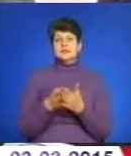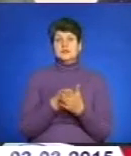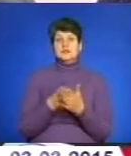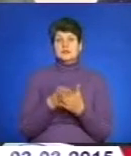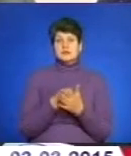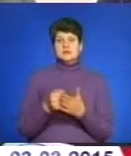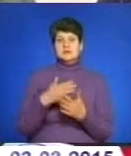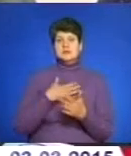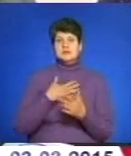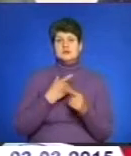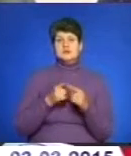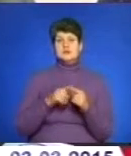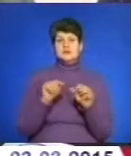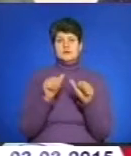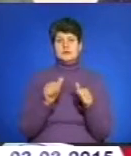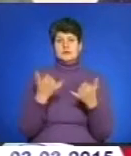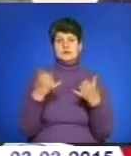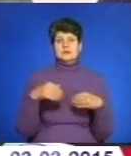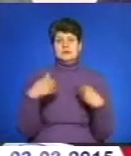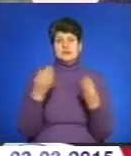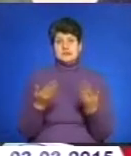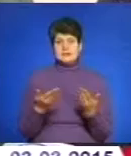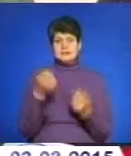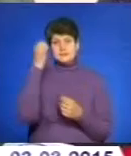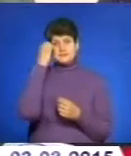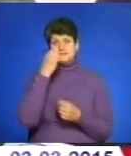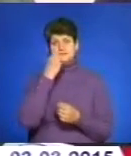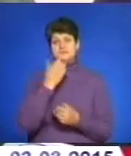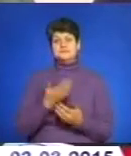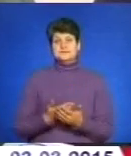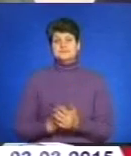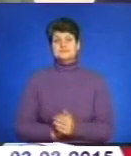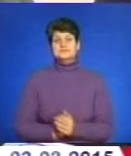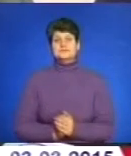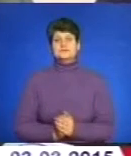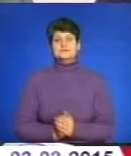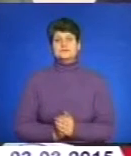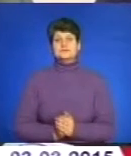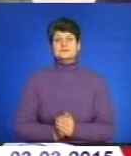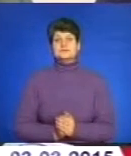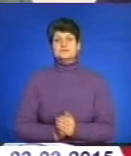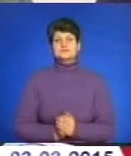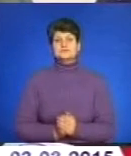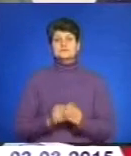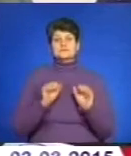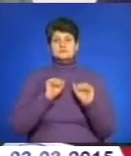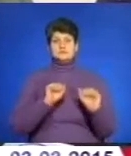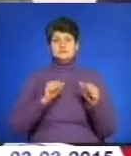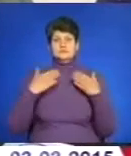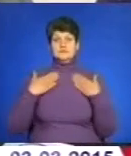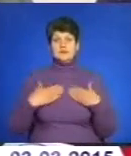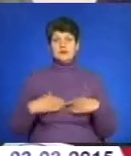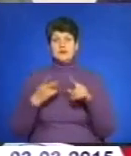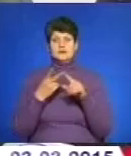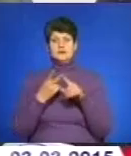канадцям, тої форми, яку зараз видають мобілізоване. Дякуємо на тому. Так, бронежилети, то зараз другий